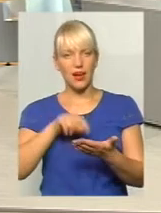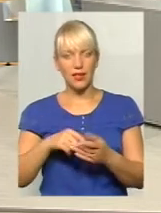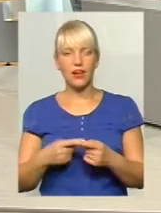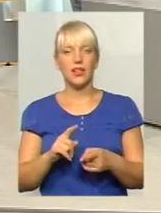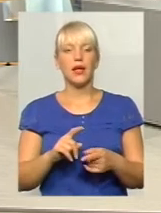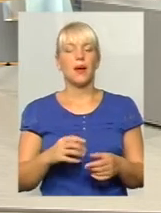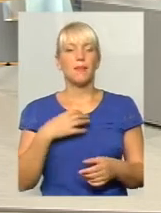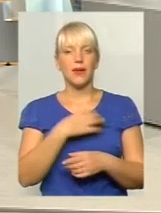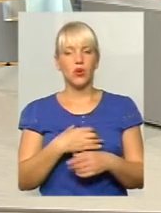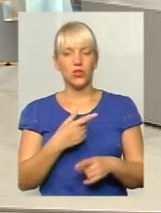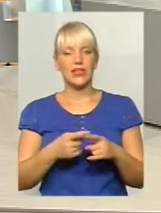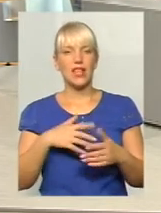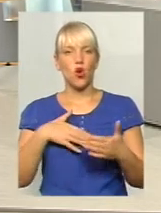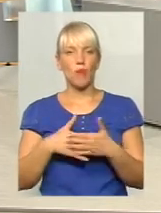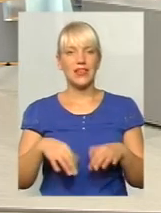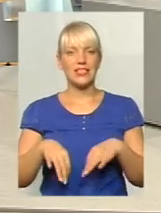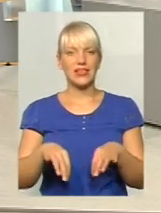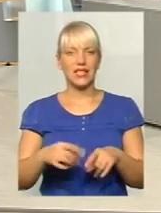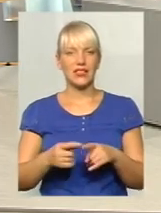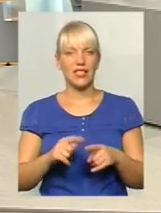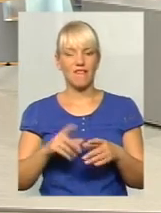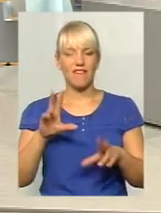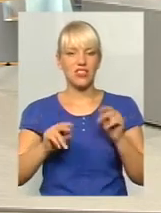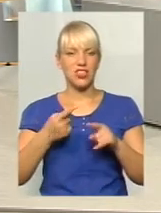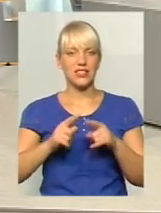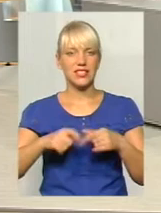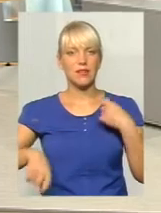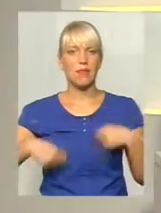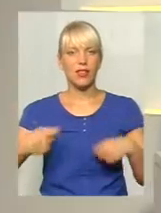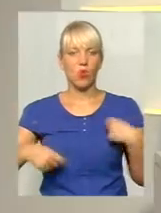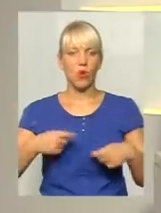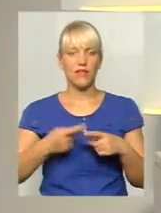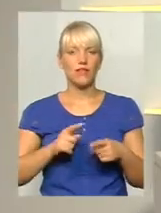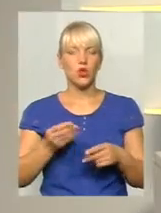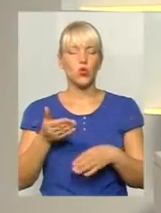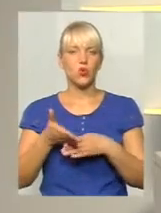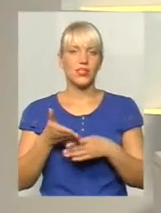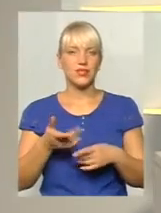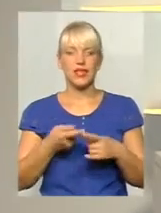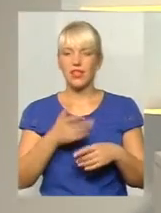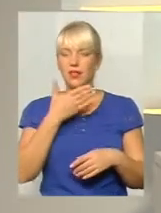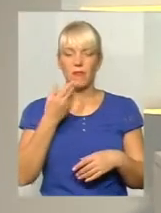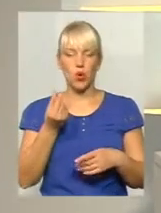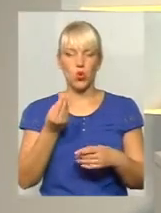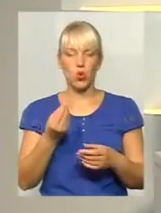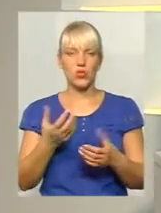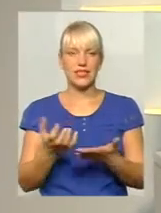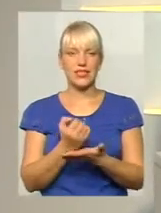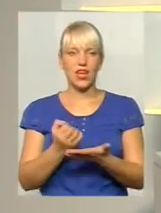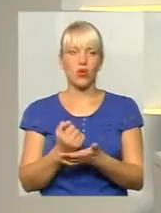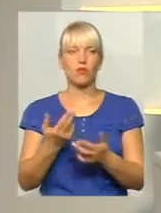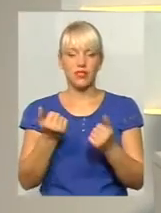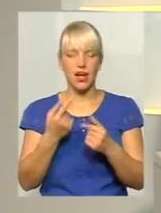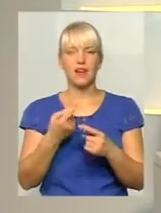електротранспорт, який, ну, я його називаю збитковим, тому що він дотаційний, так? Він не приносить гроші, тобто не заробляє саме-саме. Так, йому дають